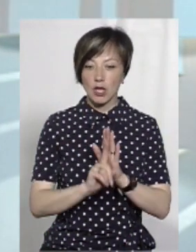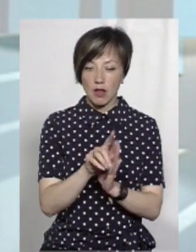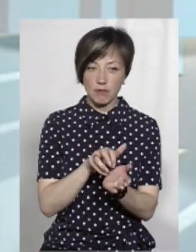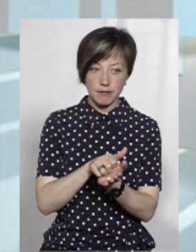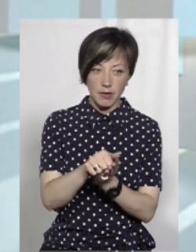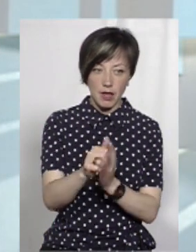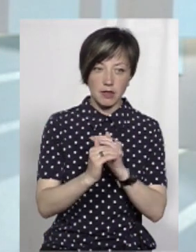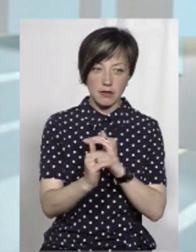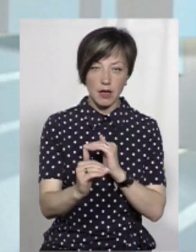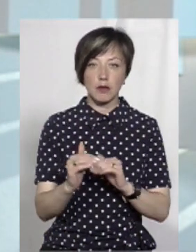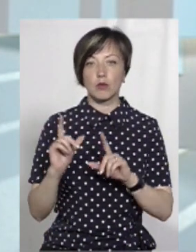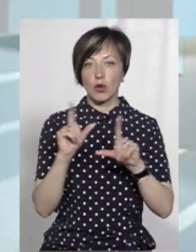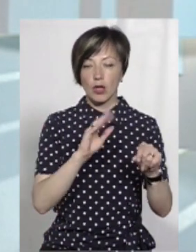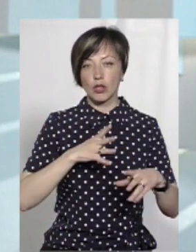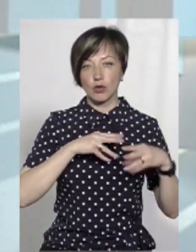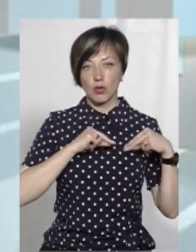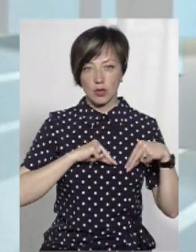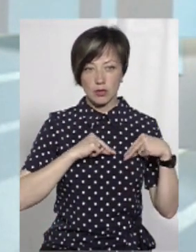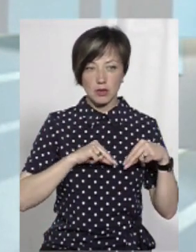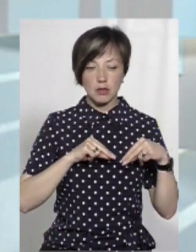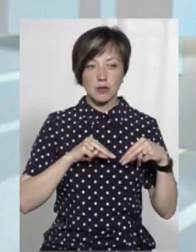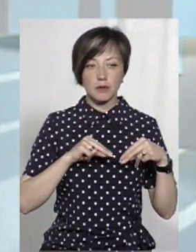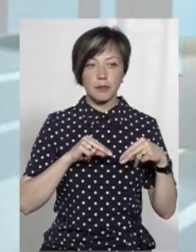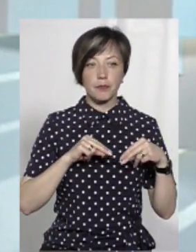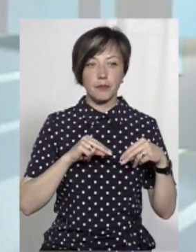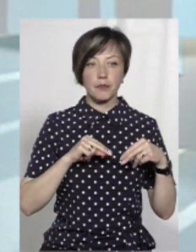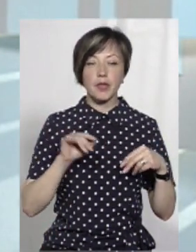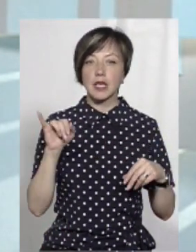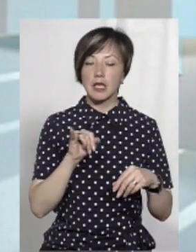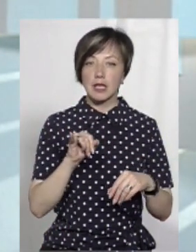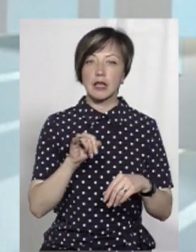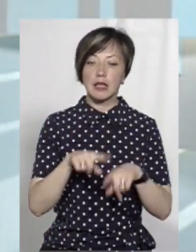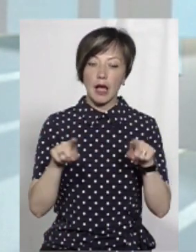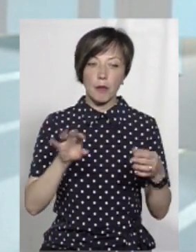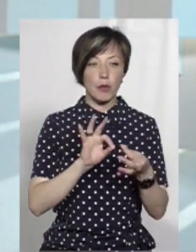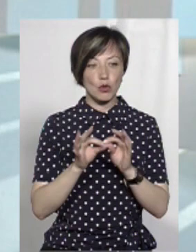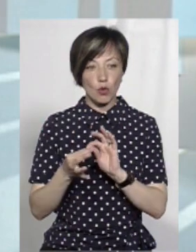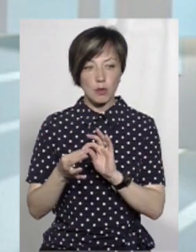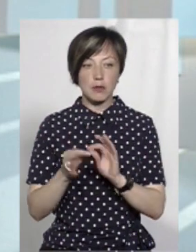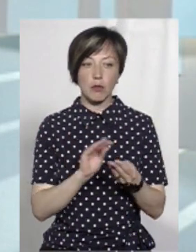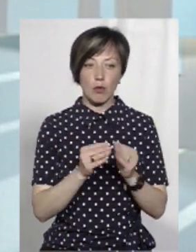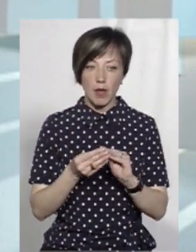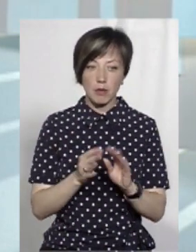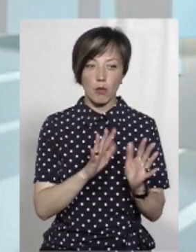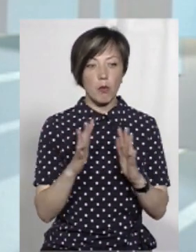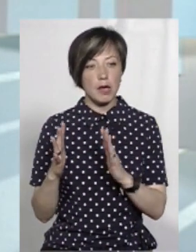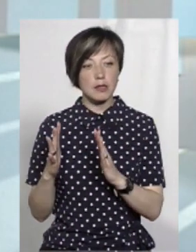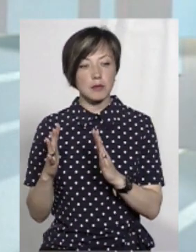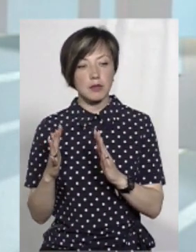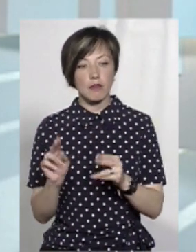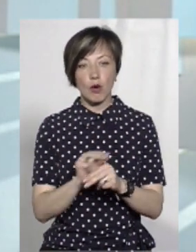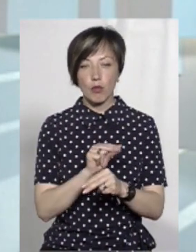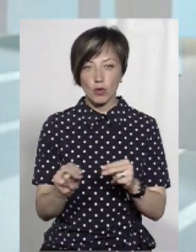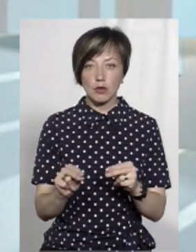асфальт. Туди навідалась моя колега тоді, Анастасія Олексюк. І деякими подробицями і проблемними моментами